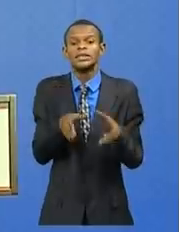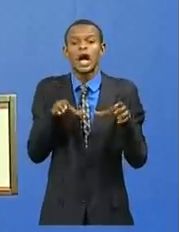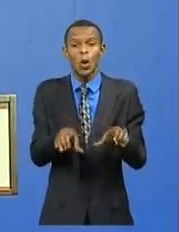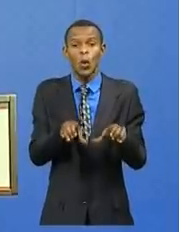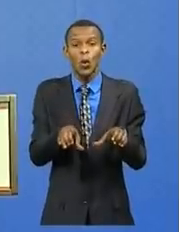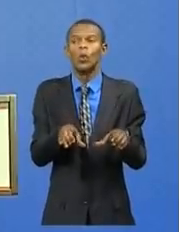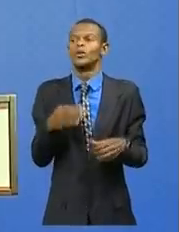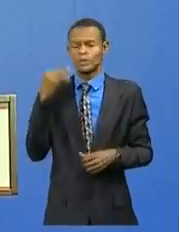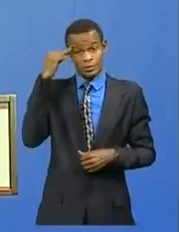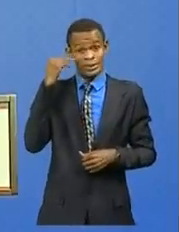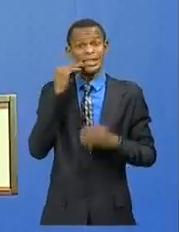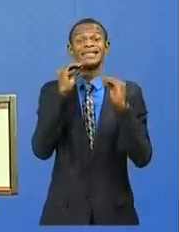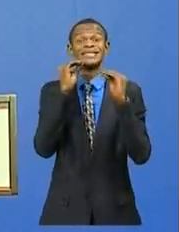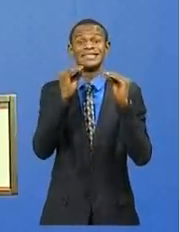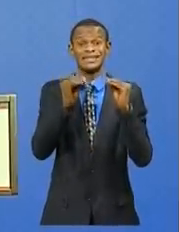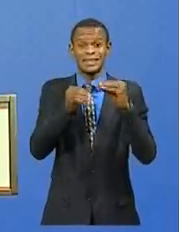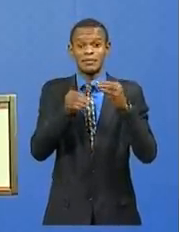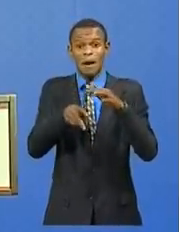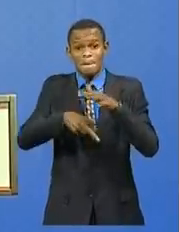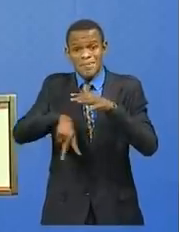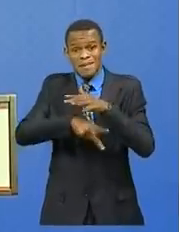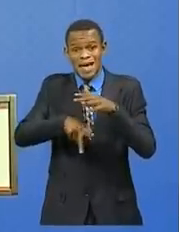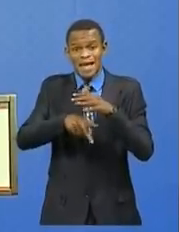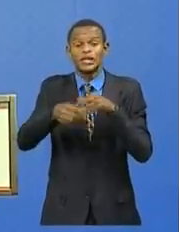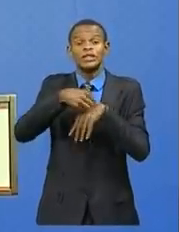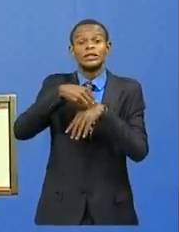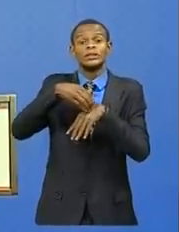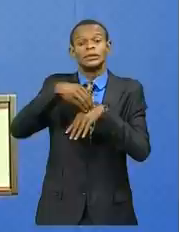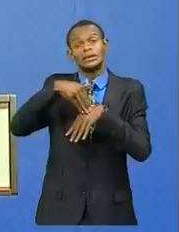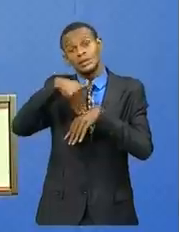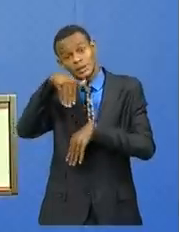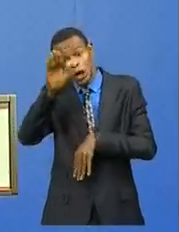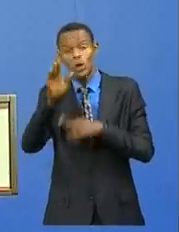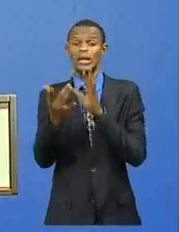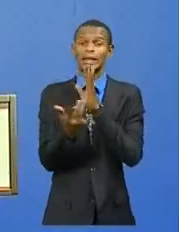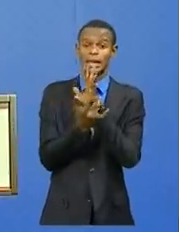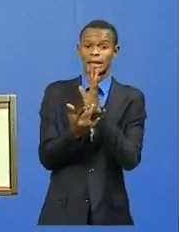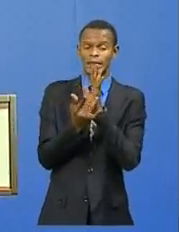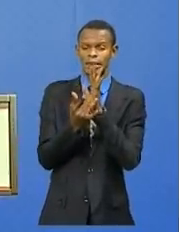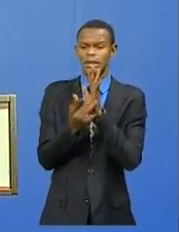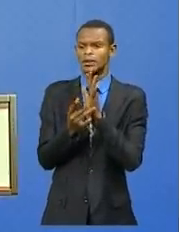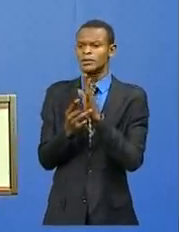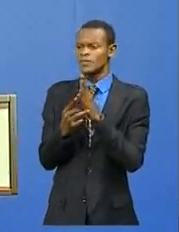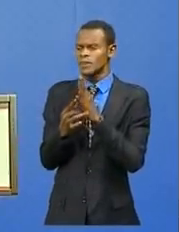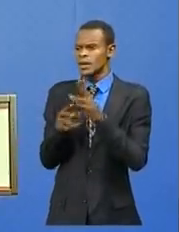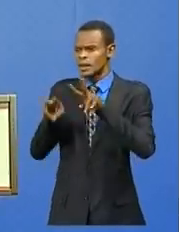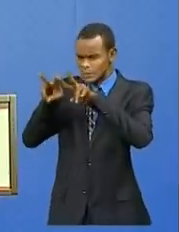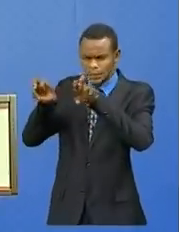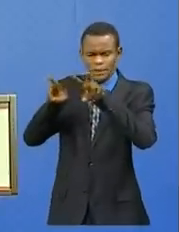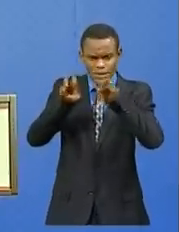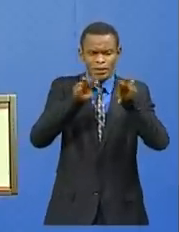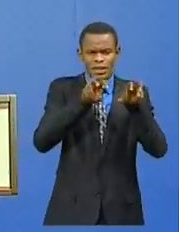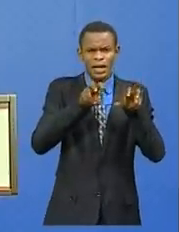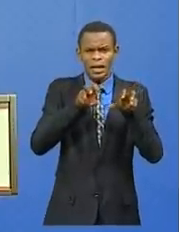secondaire et technique, a présenté les différents besoins urgents identifiés dans son sous-secteur sur base d'évaluations à mi